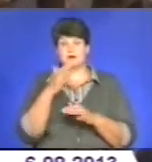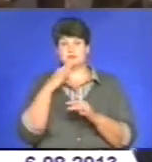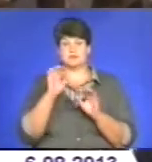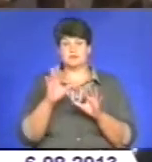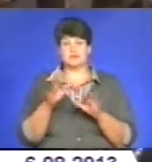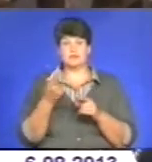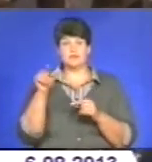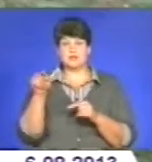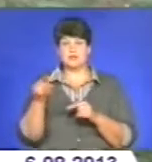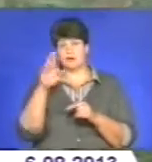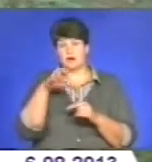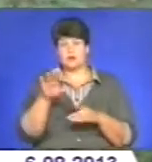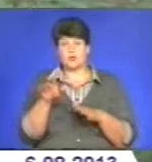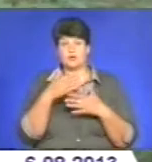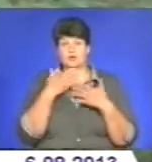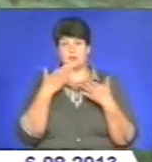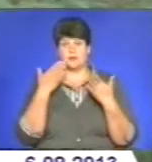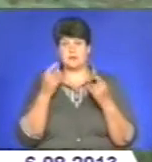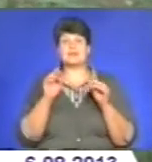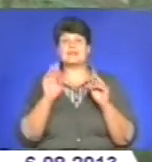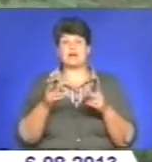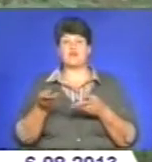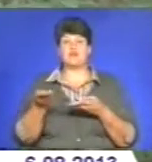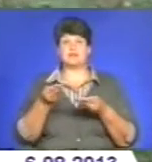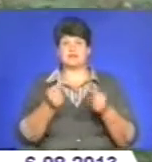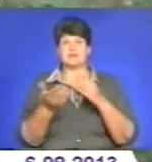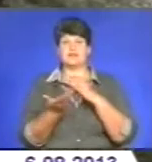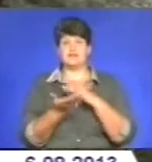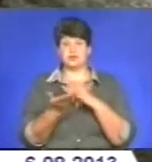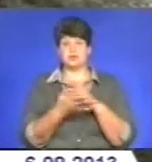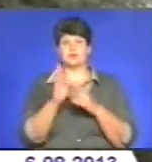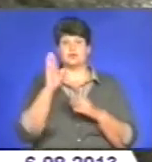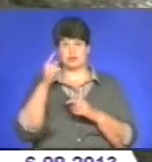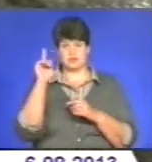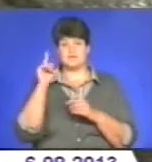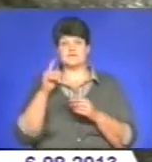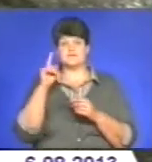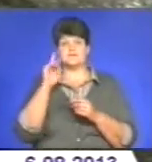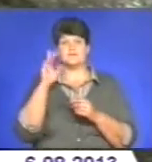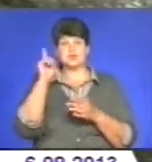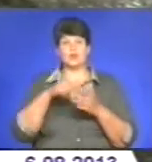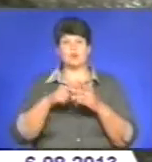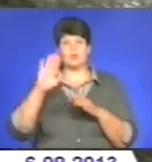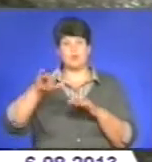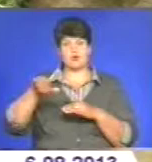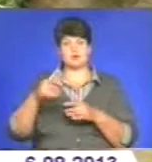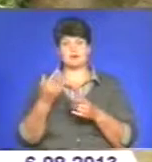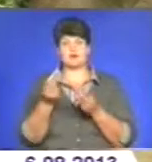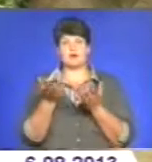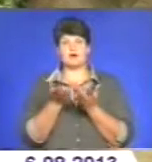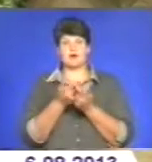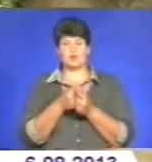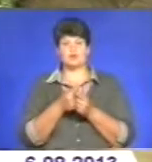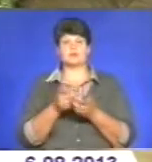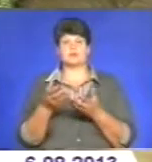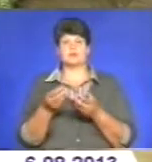в їхніх країнах такого неможливо. Як вплине вирубка на печер оптимістична, стане відомо з часом. Наразі підраховують збитки, завдані від